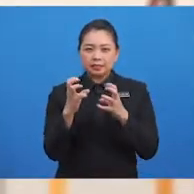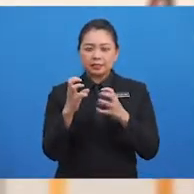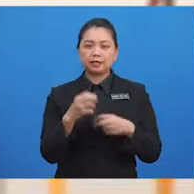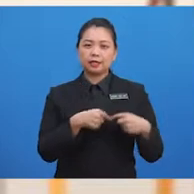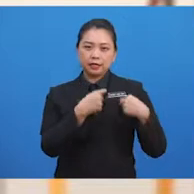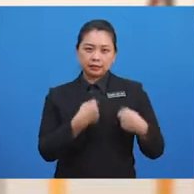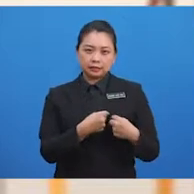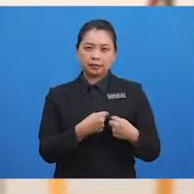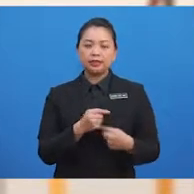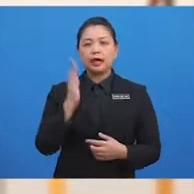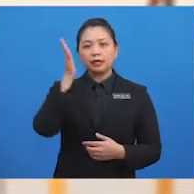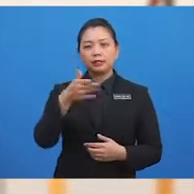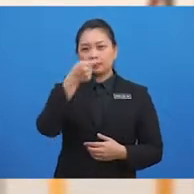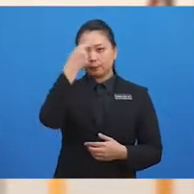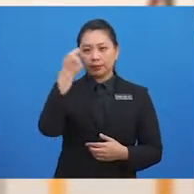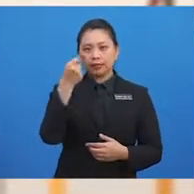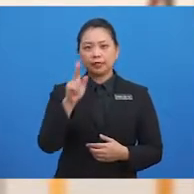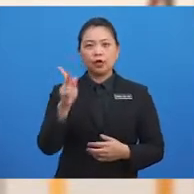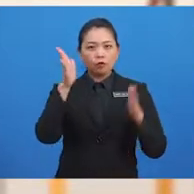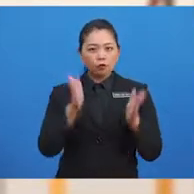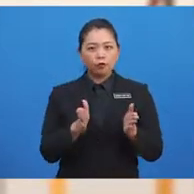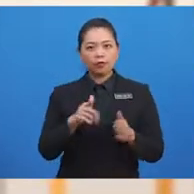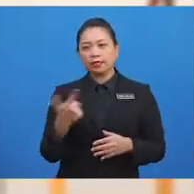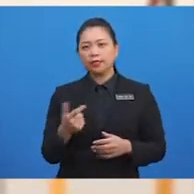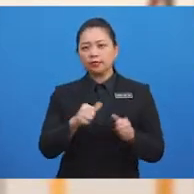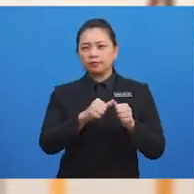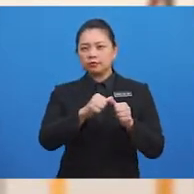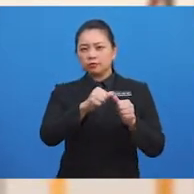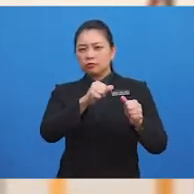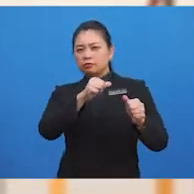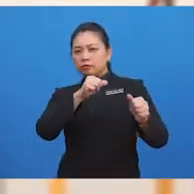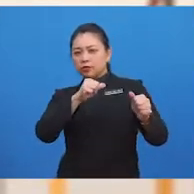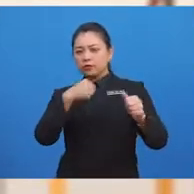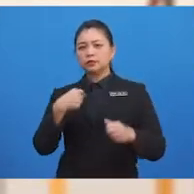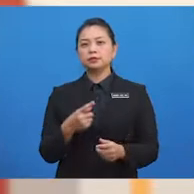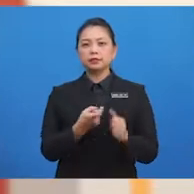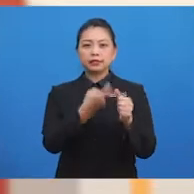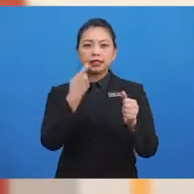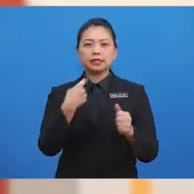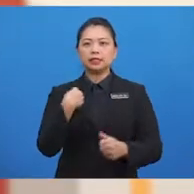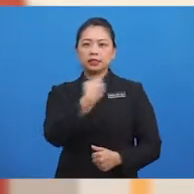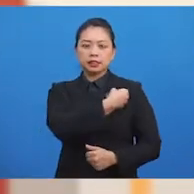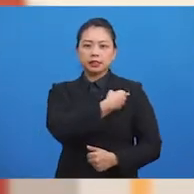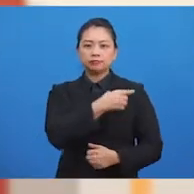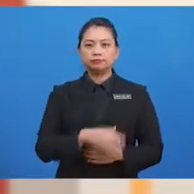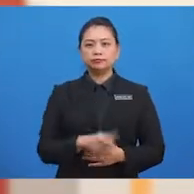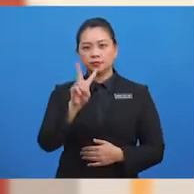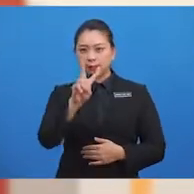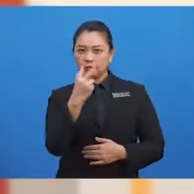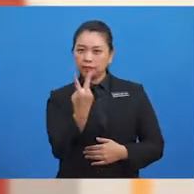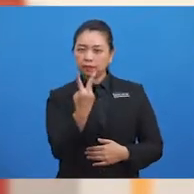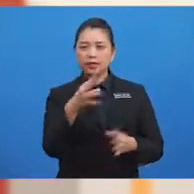akan menyebabkan orang lain menjauhkan diri dari kita. Sebaliknya,